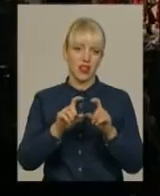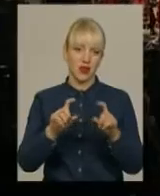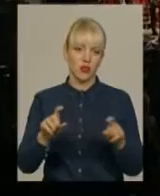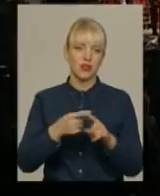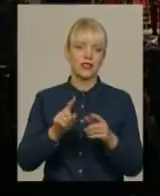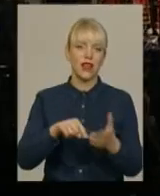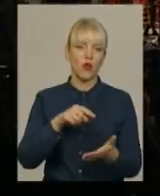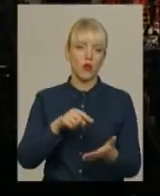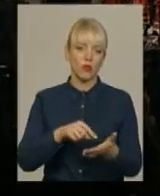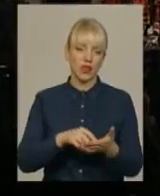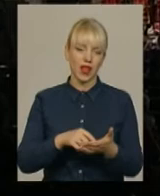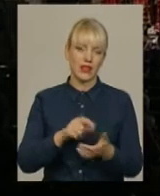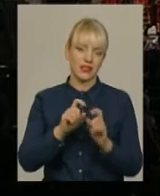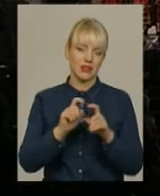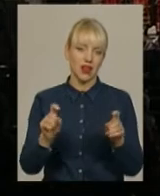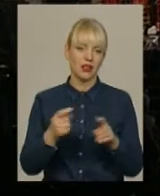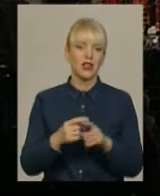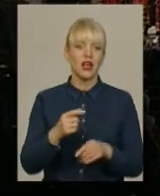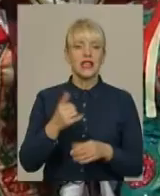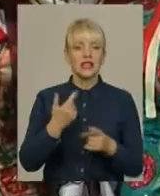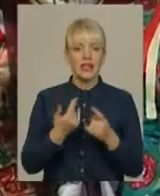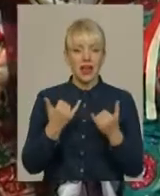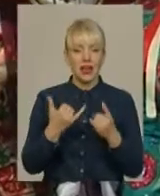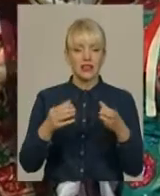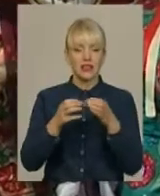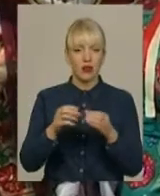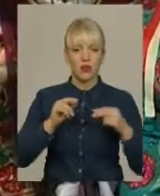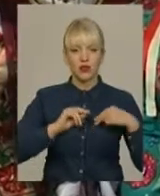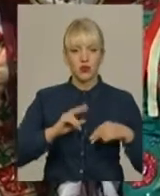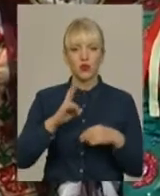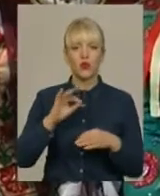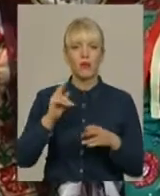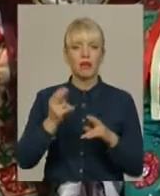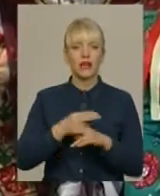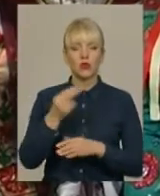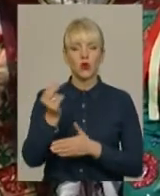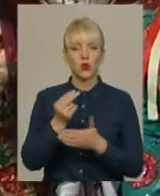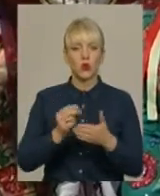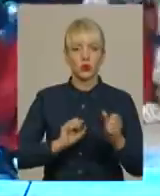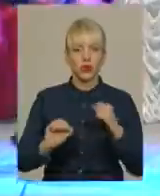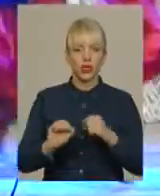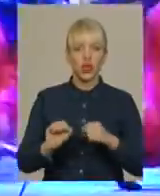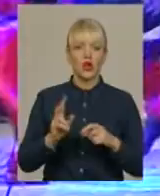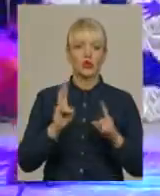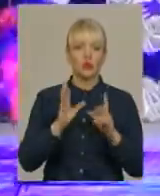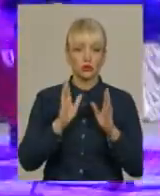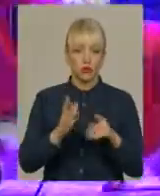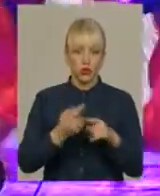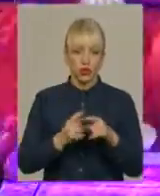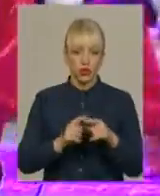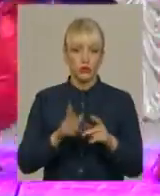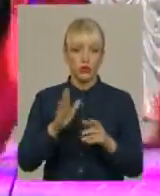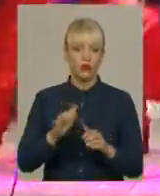Зараз ансамбль «Козаки Поділля» працює, але без художнього керівника. Хто займе цю посаду, вирішить конкурс, який директор філармонії